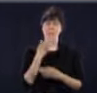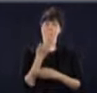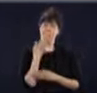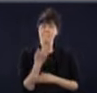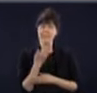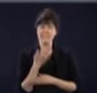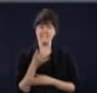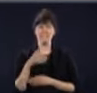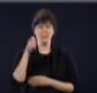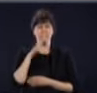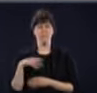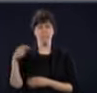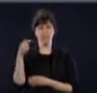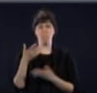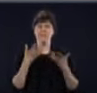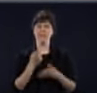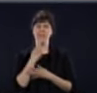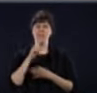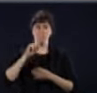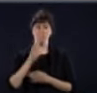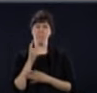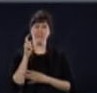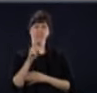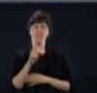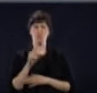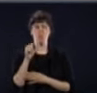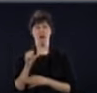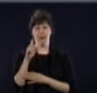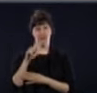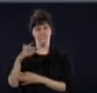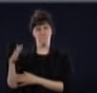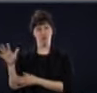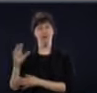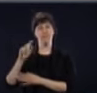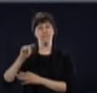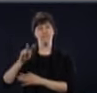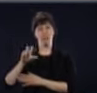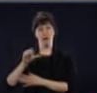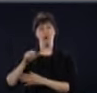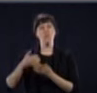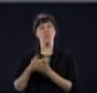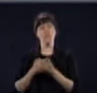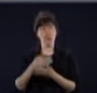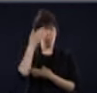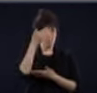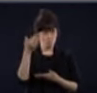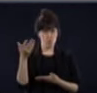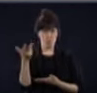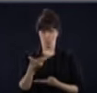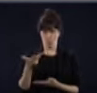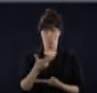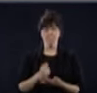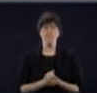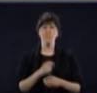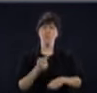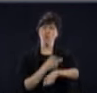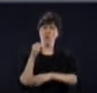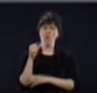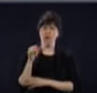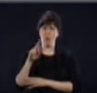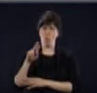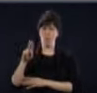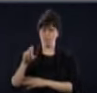'hui avec Alain Laforêt, TVA Nouvelles. Bonjour, Mesdames, Docteur Arruda. Docteur Arruda, ma question va s'adresser à vous. Il y a